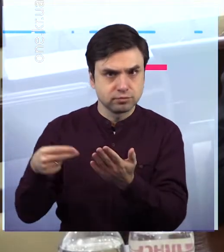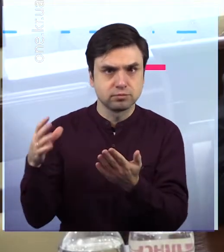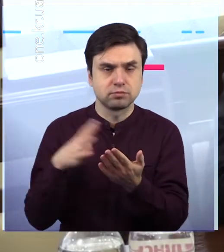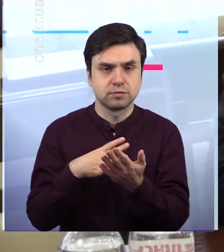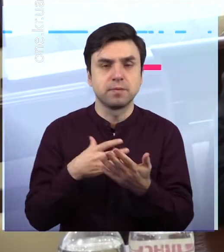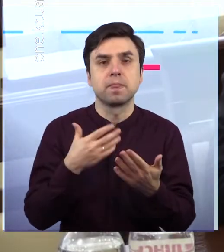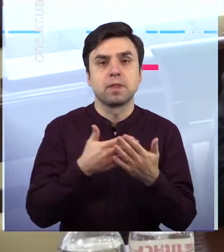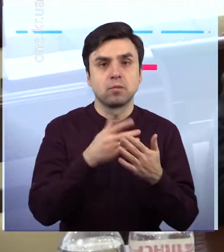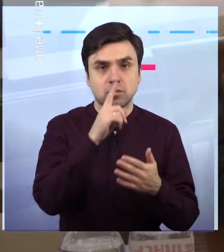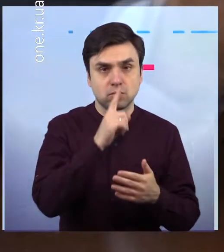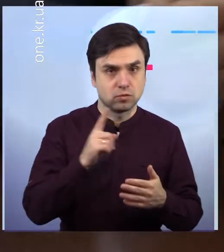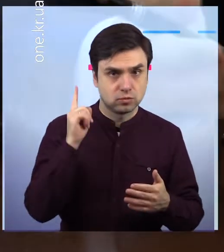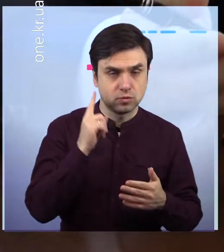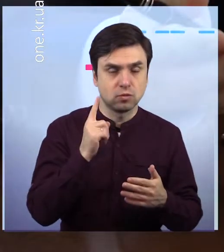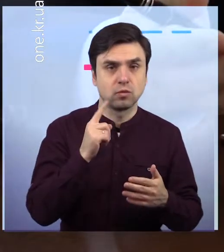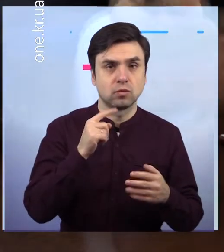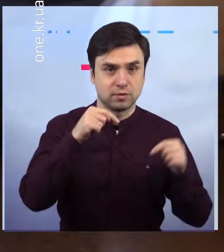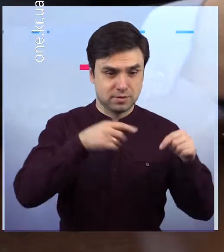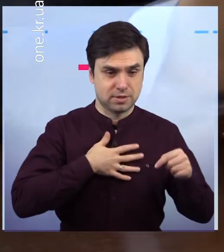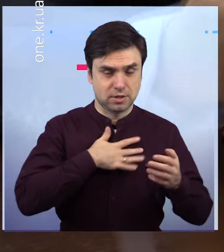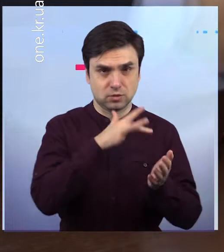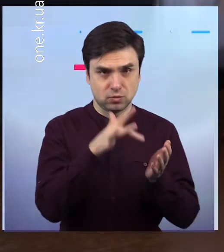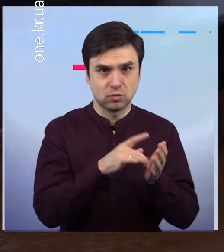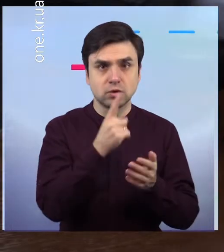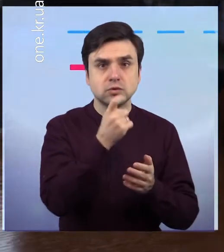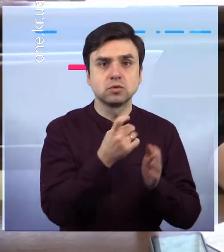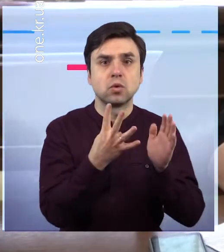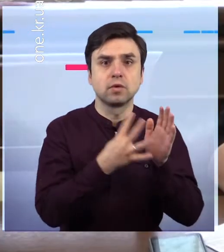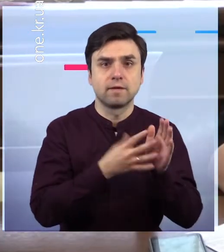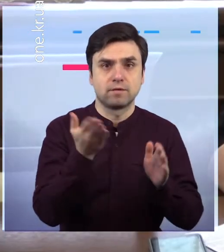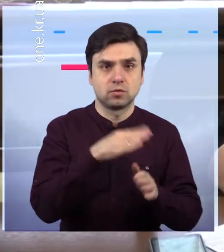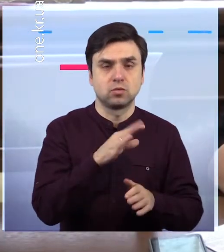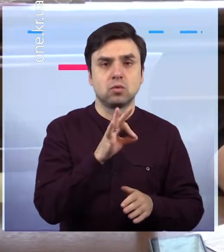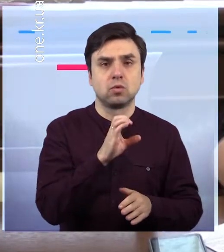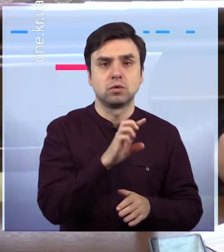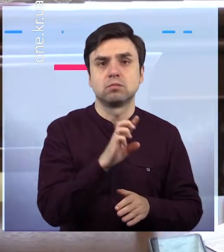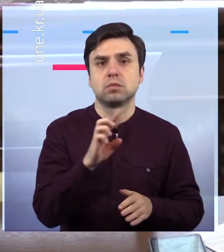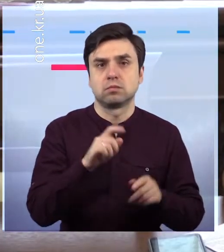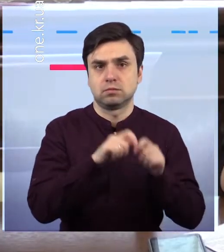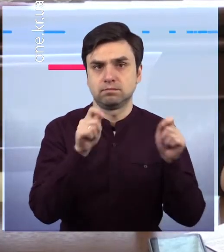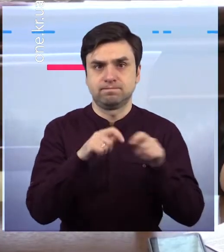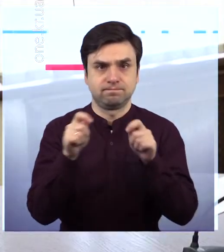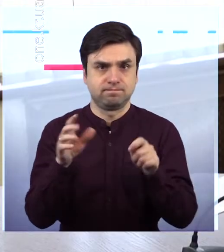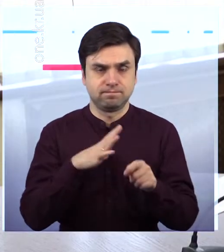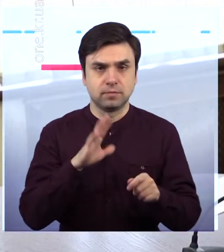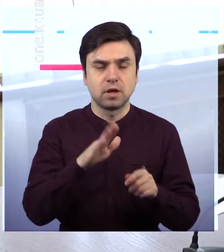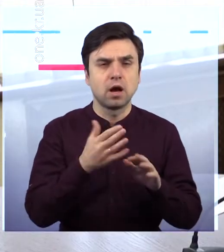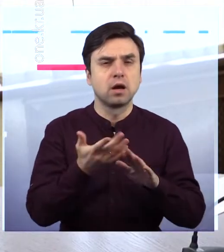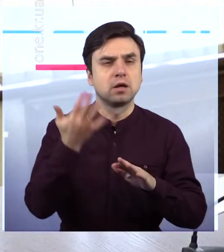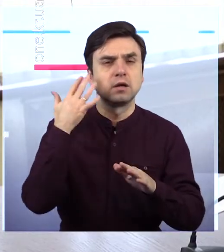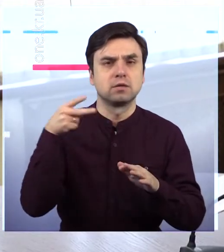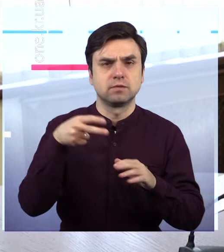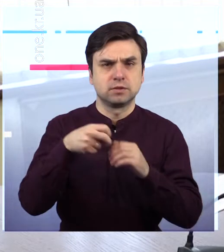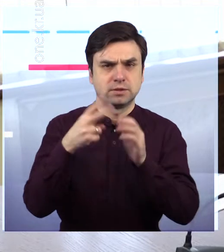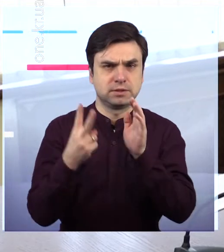створили 109 нових ОСББ. А всього з 2011 року таких об'єднань співвласників багатоквартирних будинків на